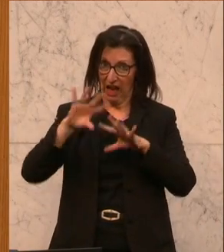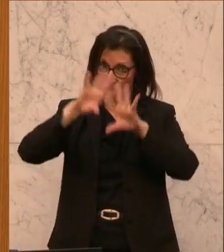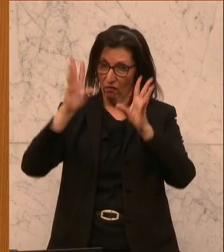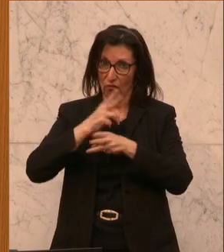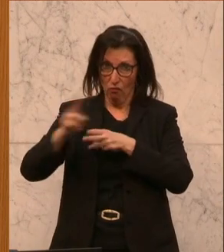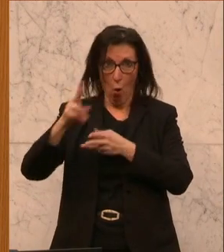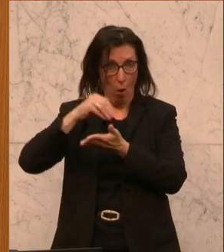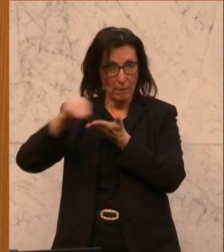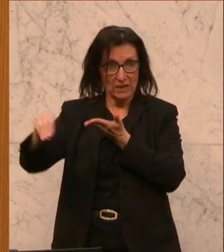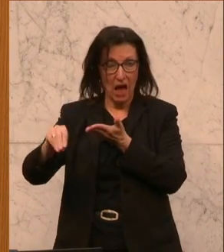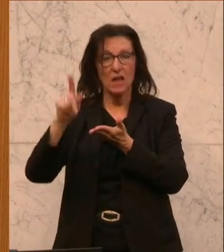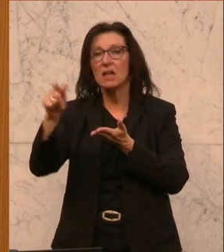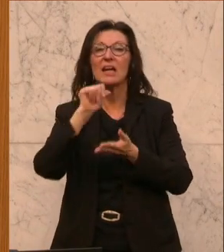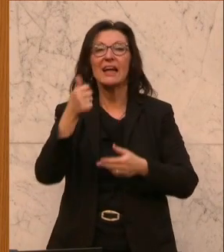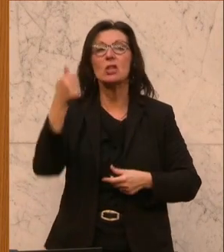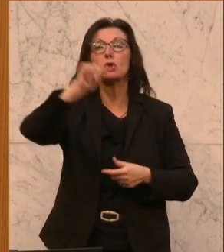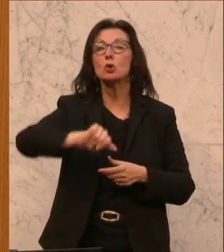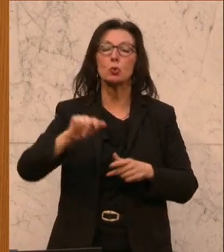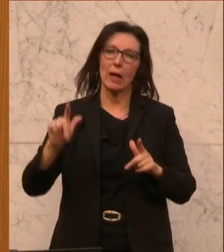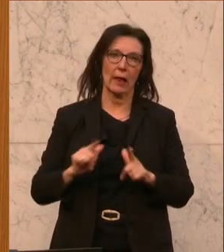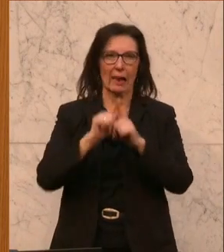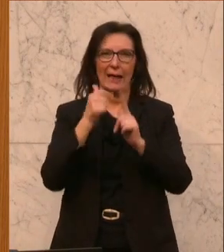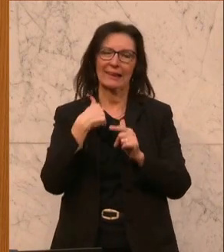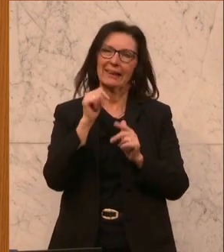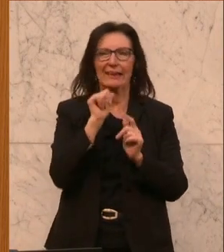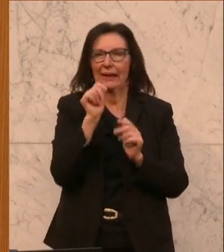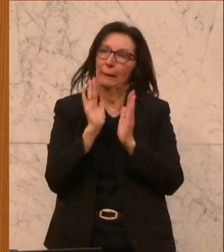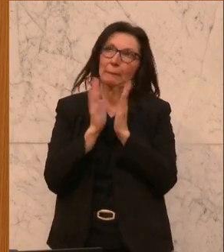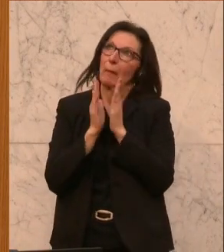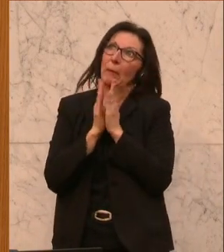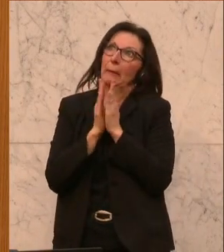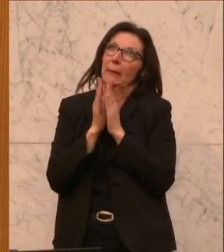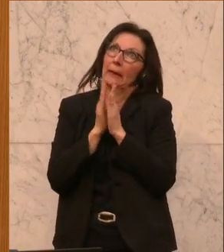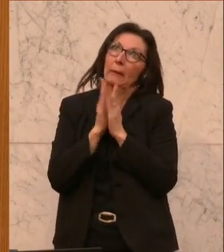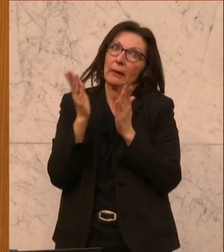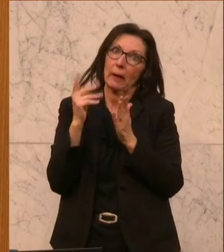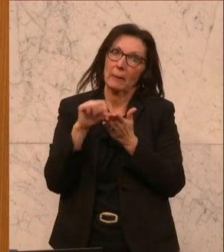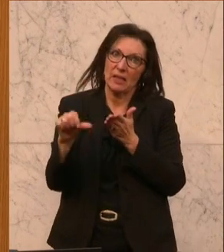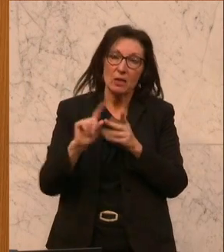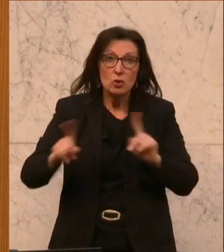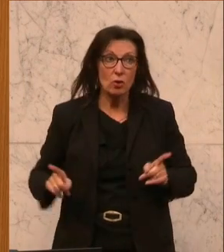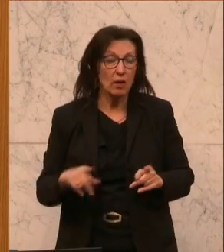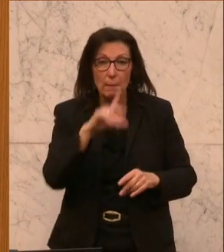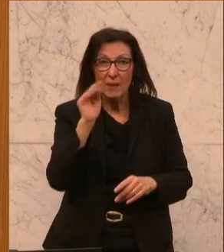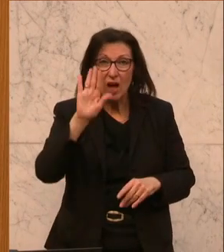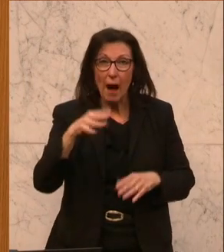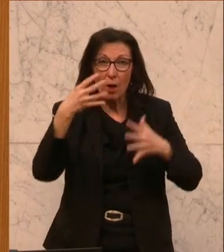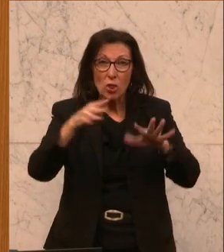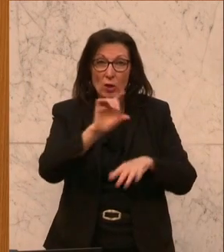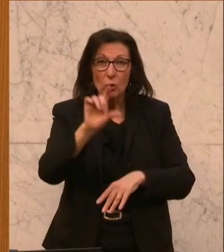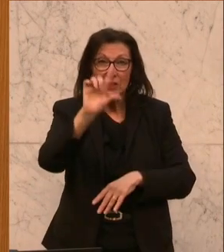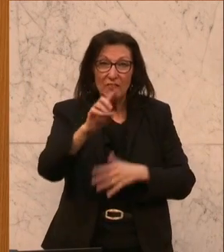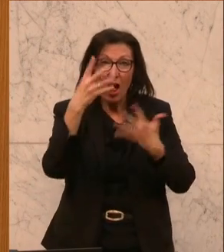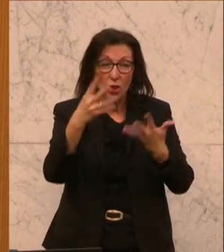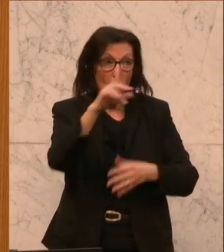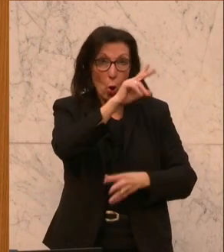Zusatzleistung, die wir einfordern. Das ist kein Bittstellertum, das ist etwas, was den Menschen in Österreich seit 1992 zusteht.